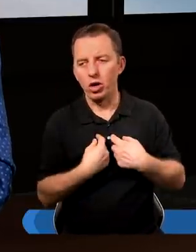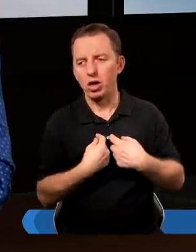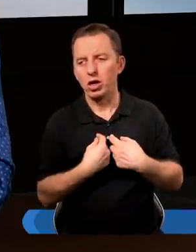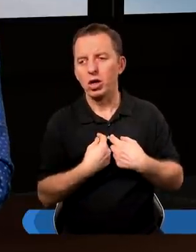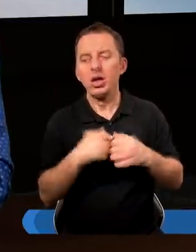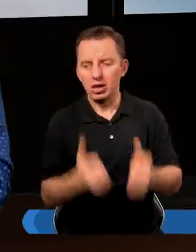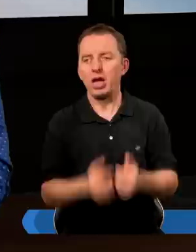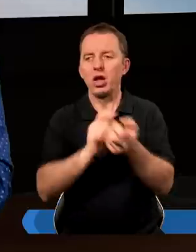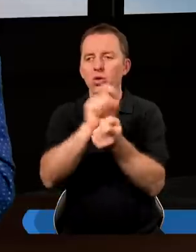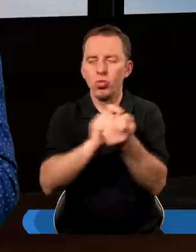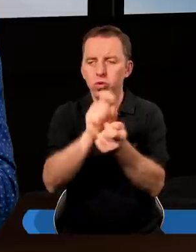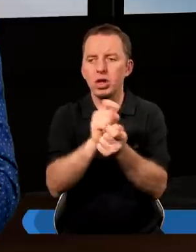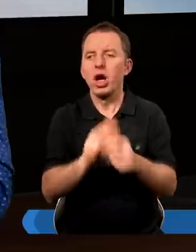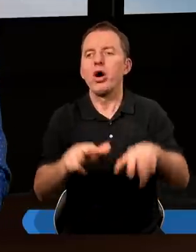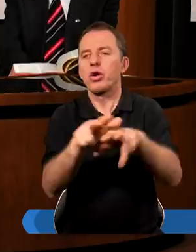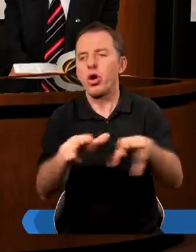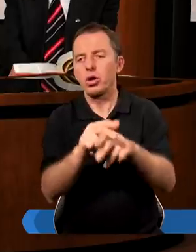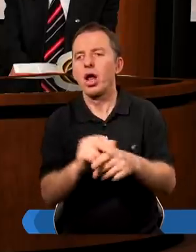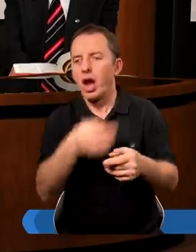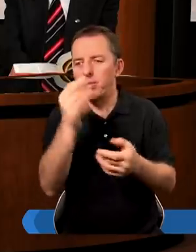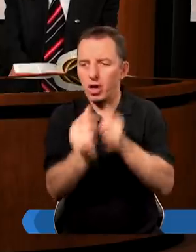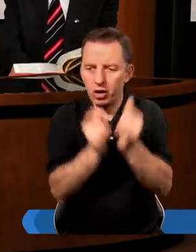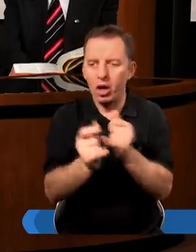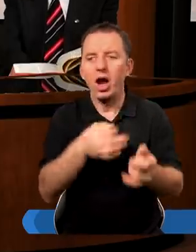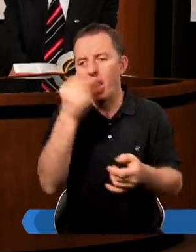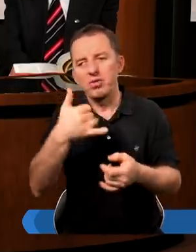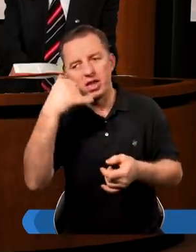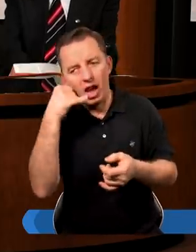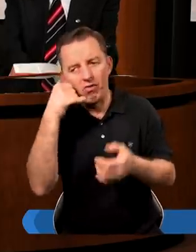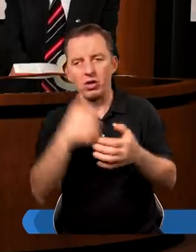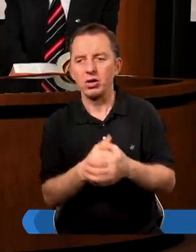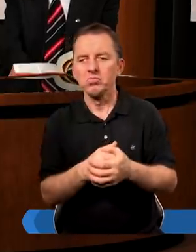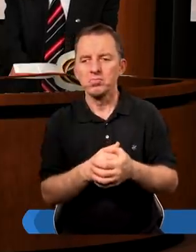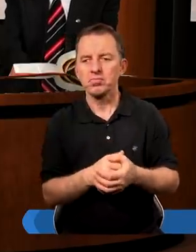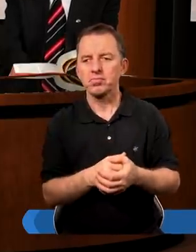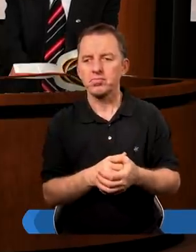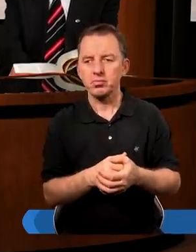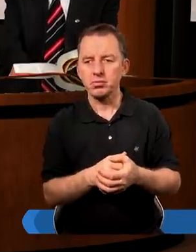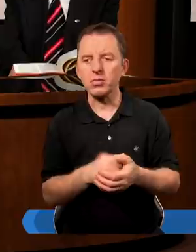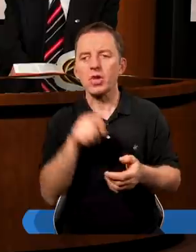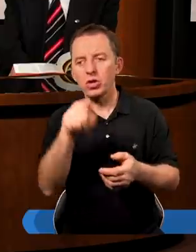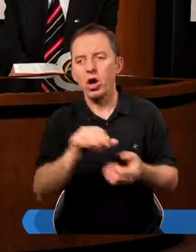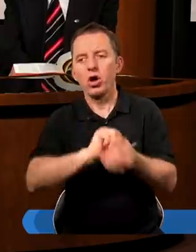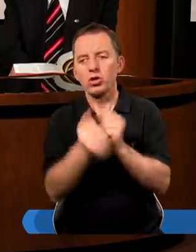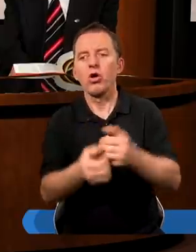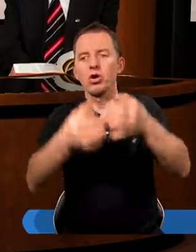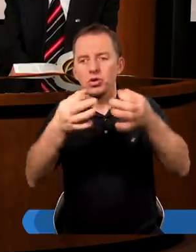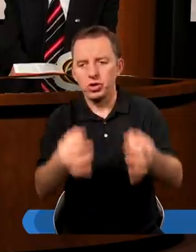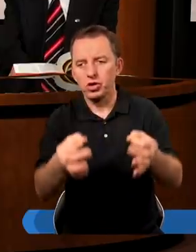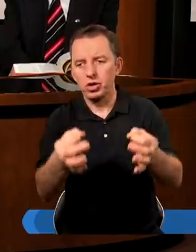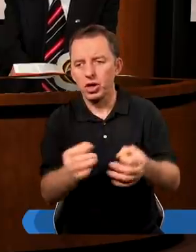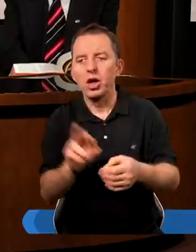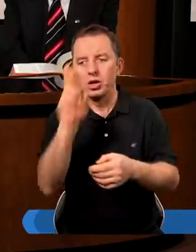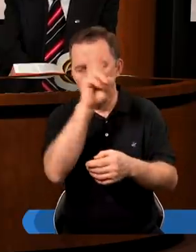jesteśmy w stanie skłócić rodziny. Lepszy rower, lepszy telefon to są dzisiaj